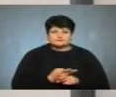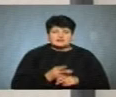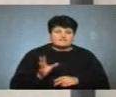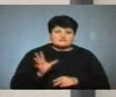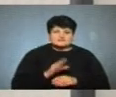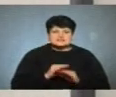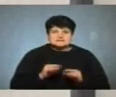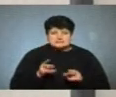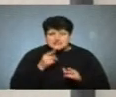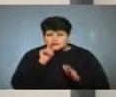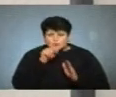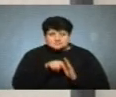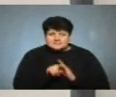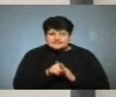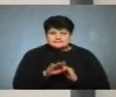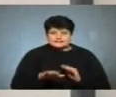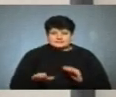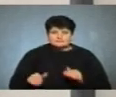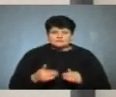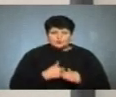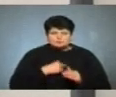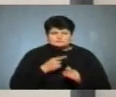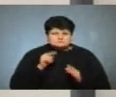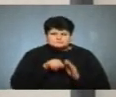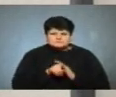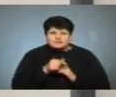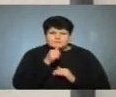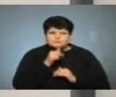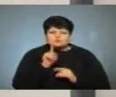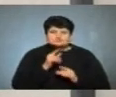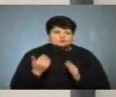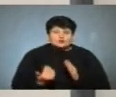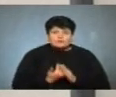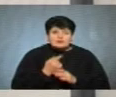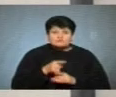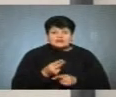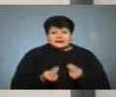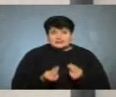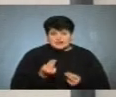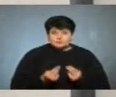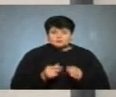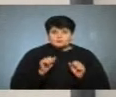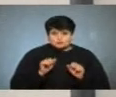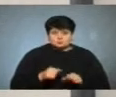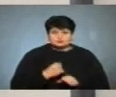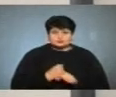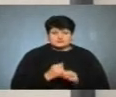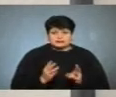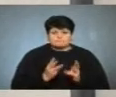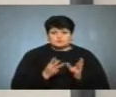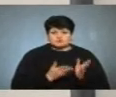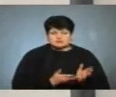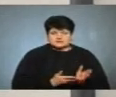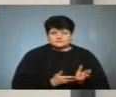діти – це дослідники, і їм захочеться дослідити і спробувати щось нове, і вони, звичайно, граючись, можуть спричинити пожежу.